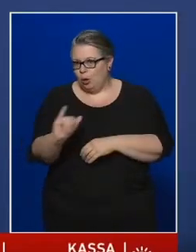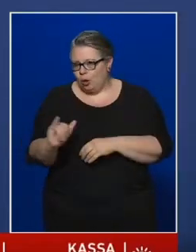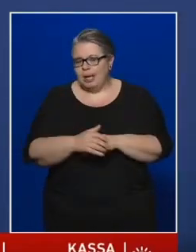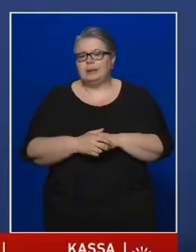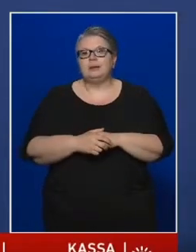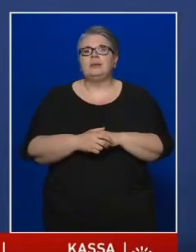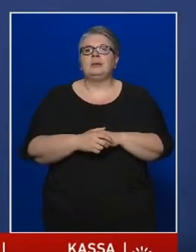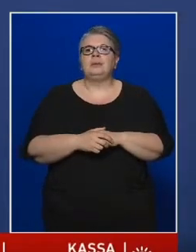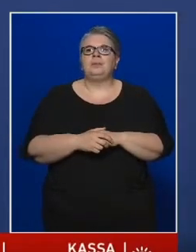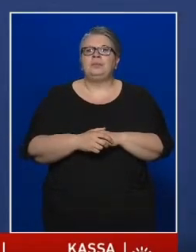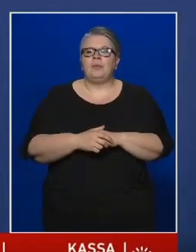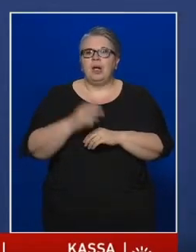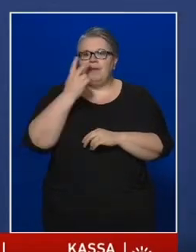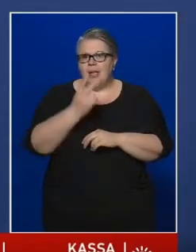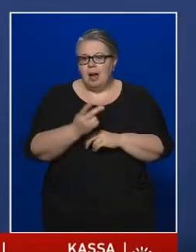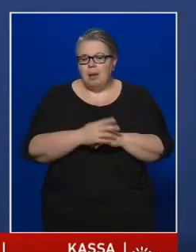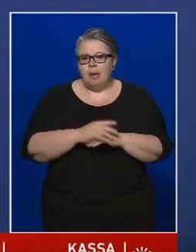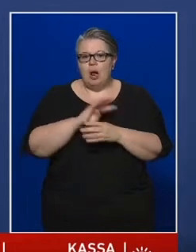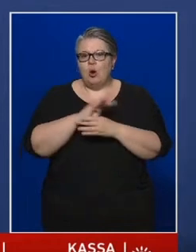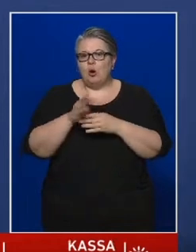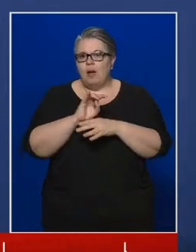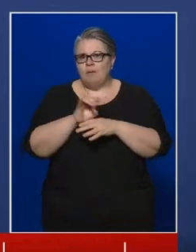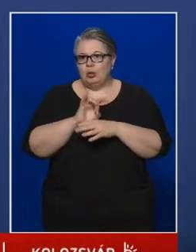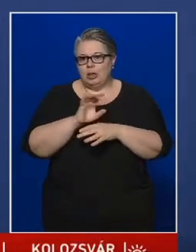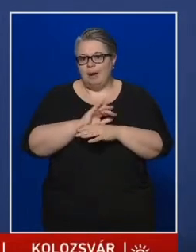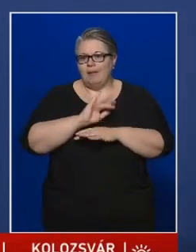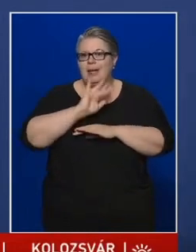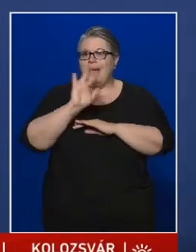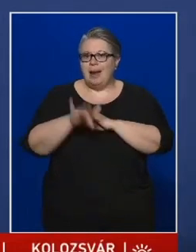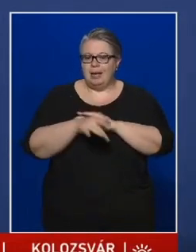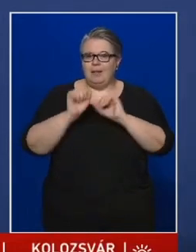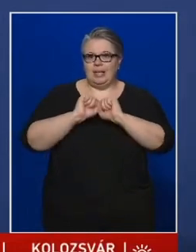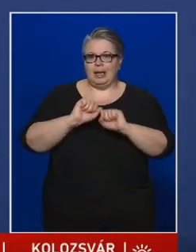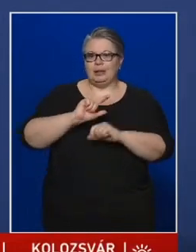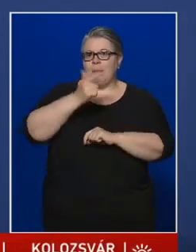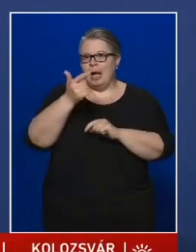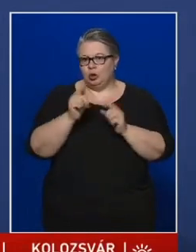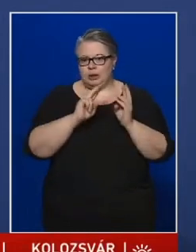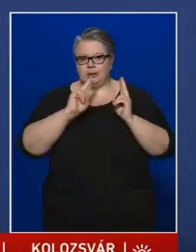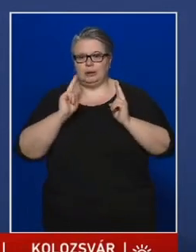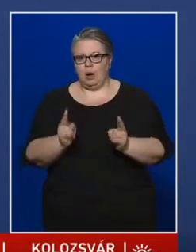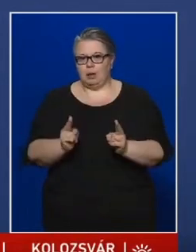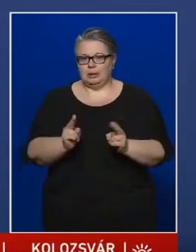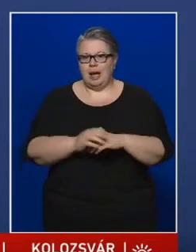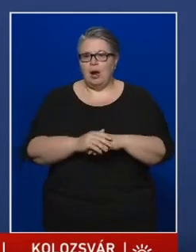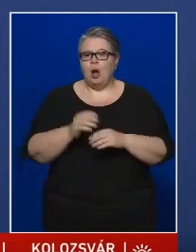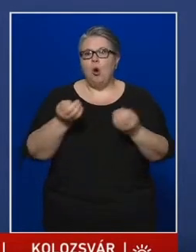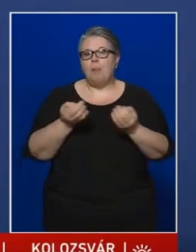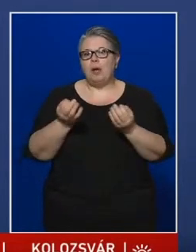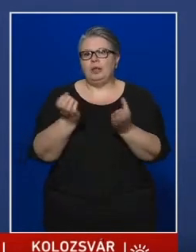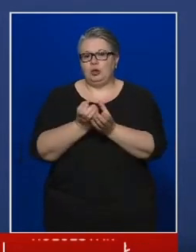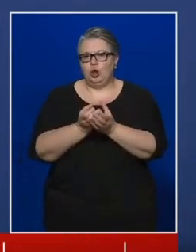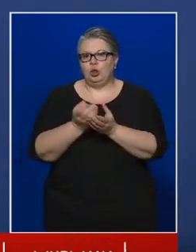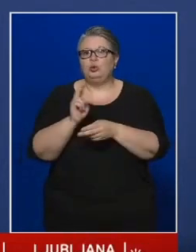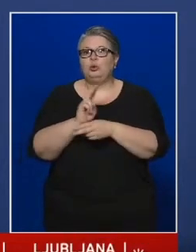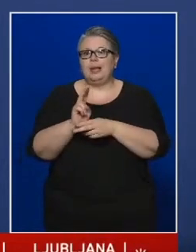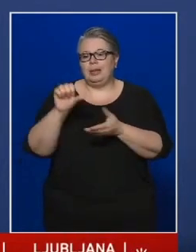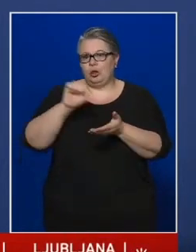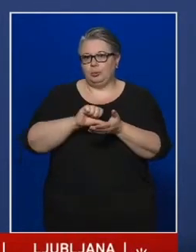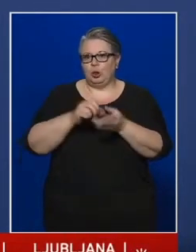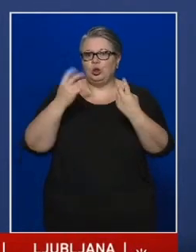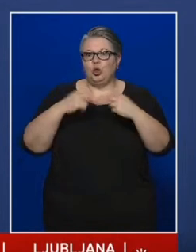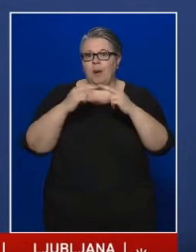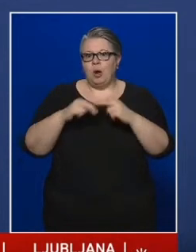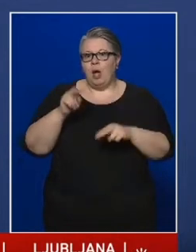Önöket! Figyelemmel a koronavírus járvány elleni védekezés második szakaszára az Operatív Törzs ügyeleti központja